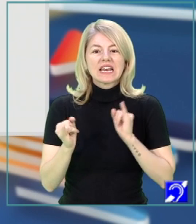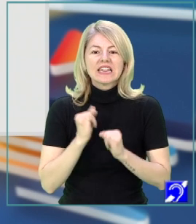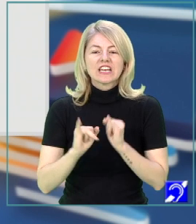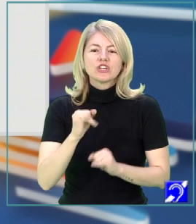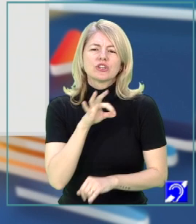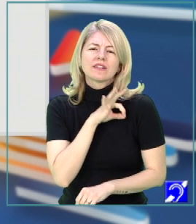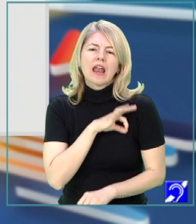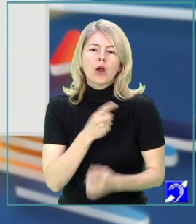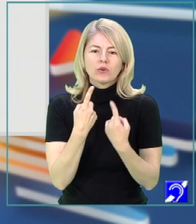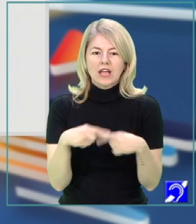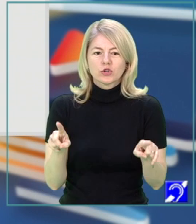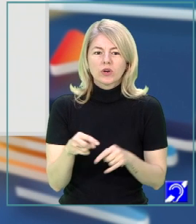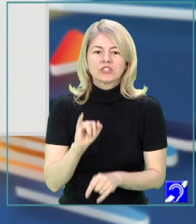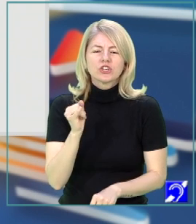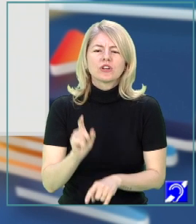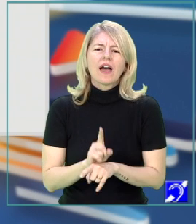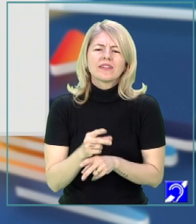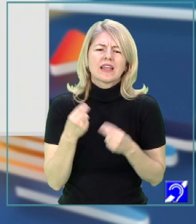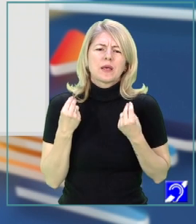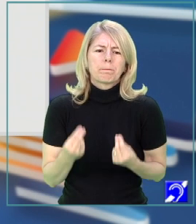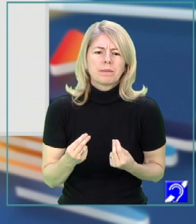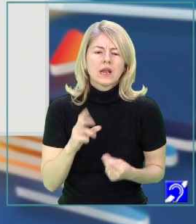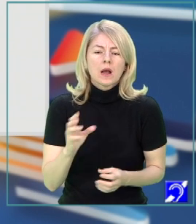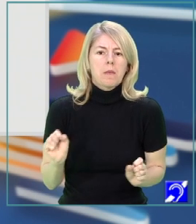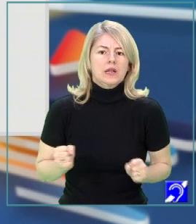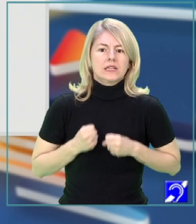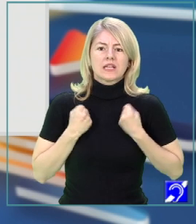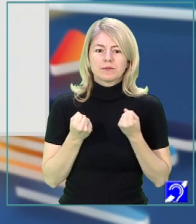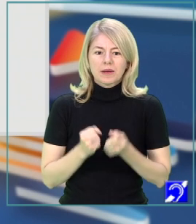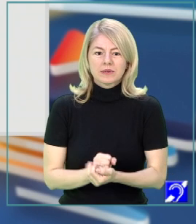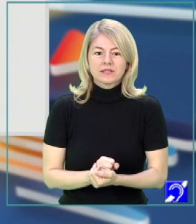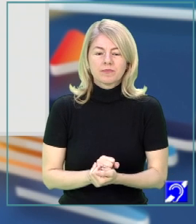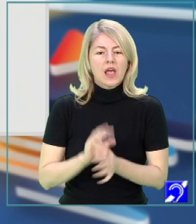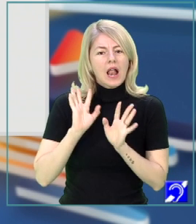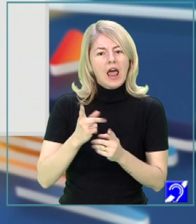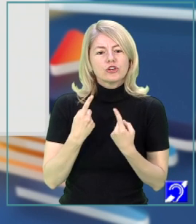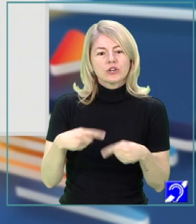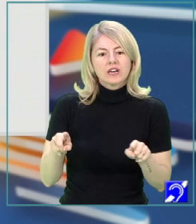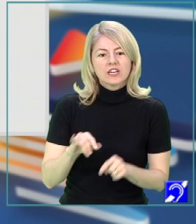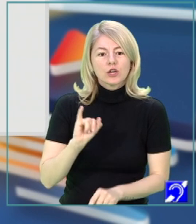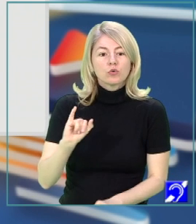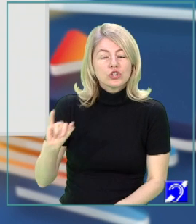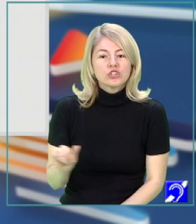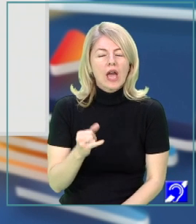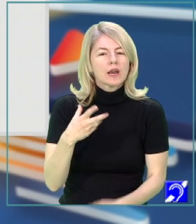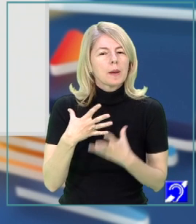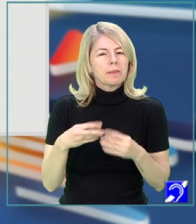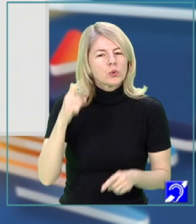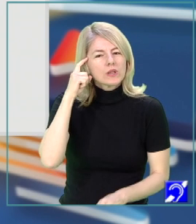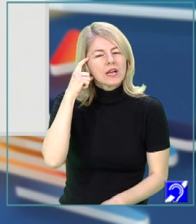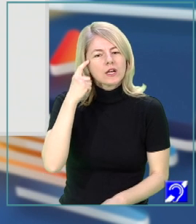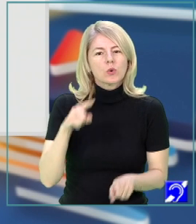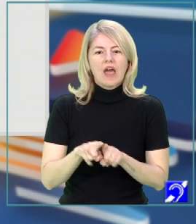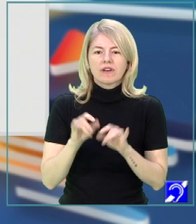dragostea ți-o cânti și atâta ți-i de bine că parcă te înspăimânzi. Lași cântecul și iară pierdută în gânduri